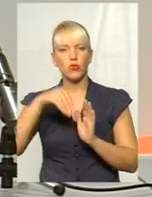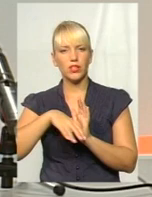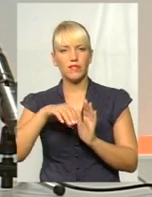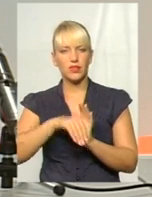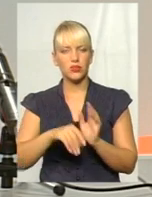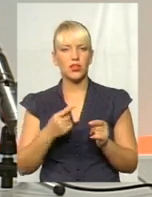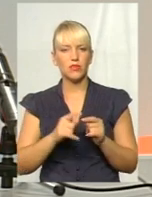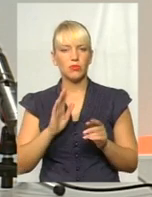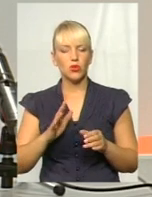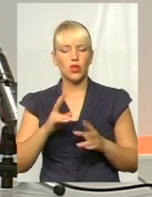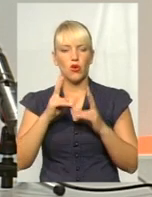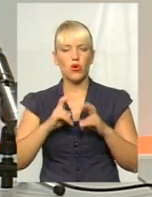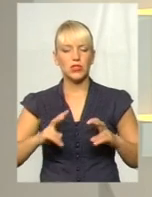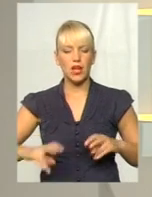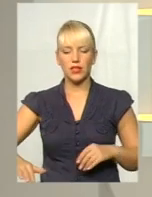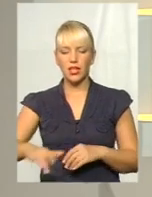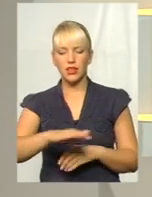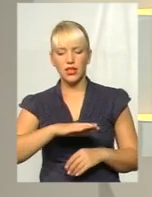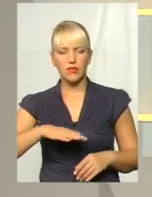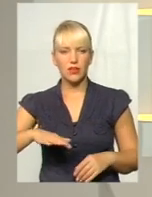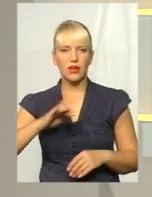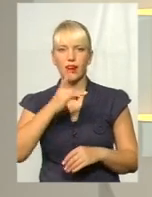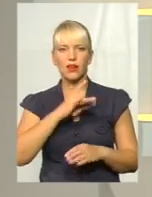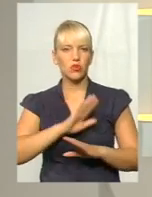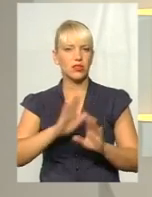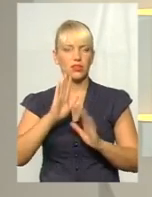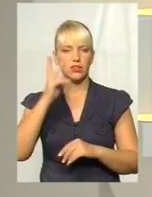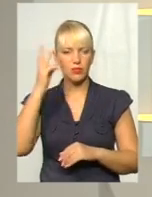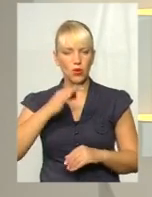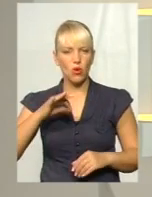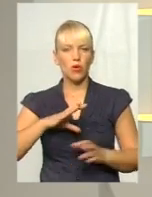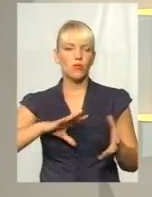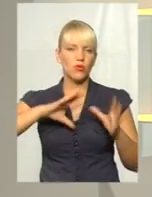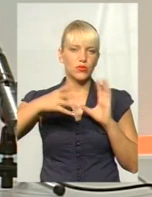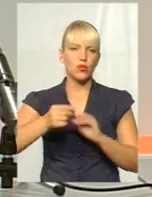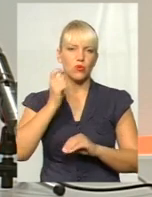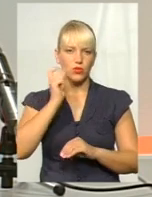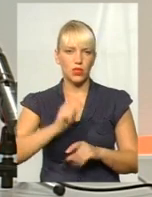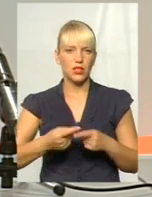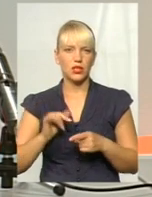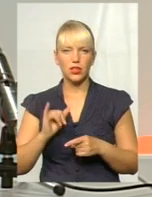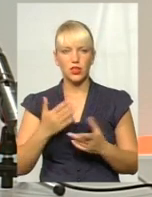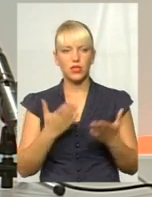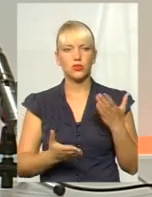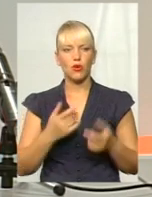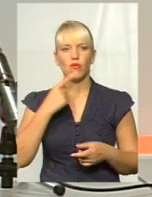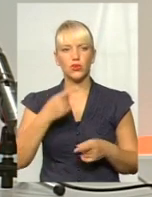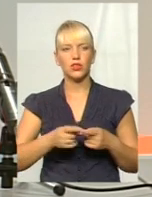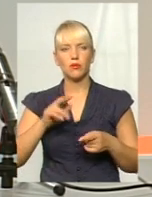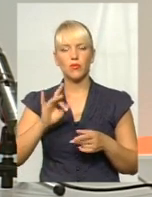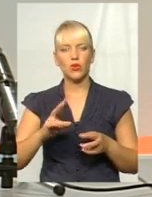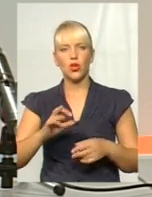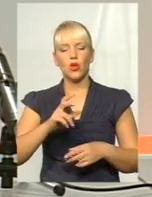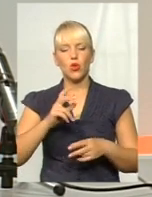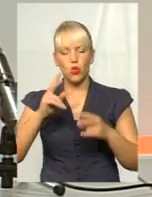не тільки наш регіон, а взагалі країну в цілому. І як було зазначено, взагалі, стосовно інших досліджень, наукових